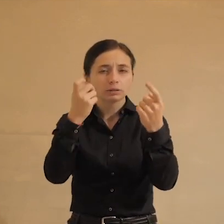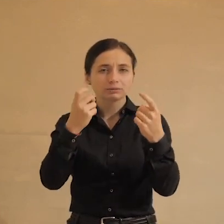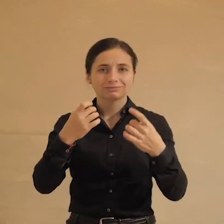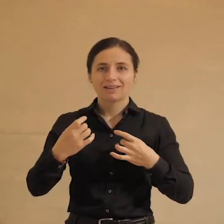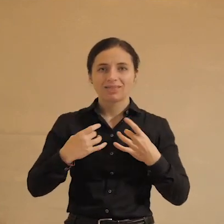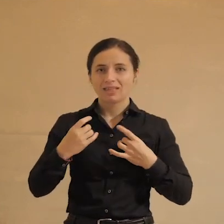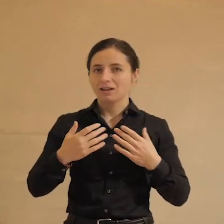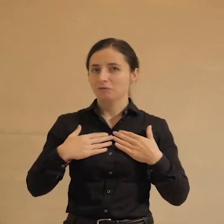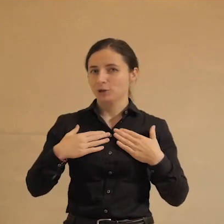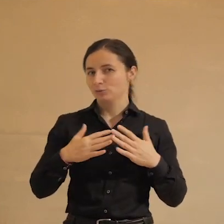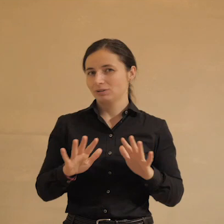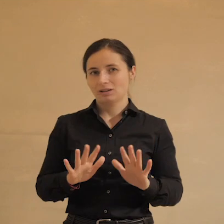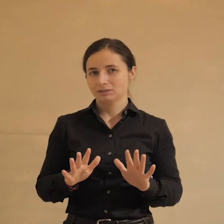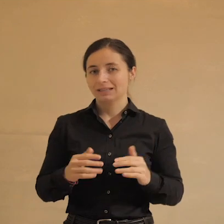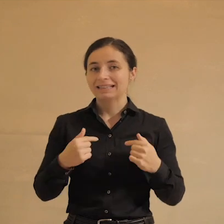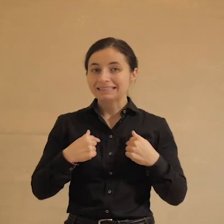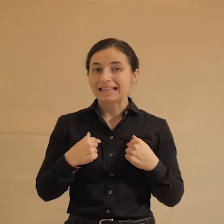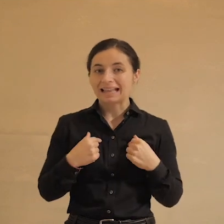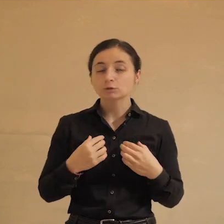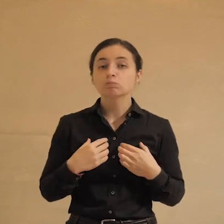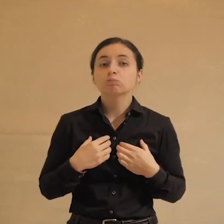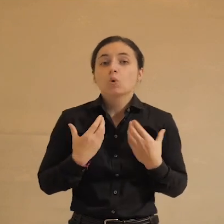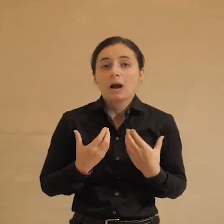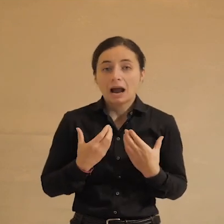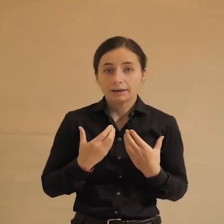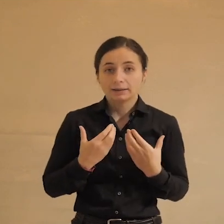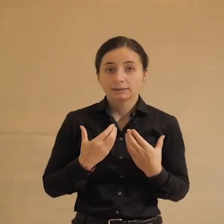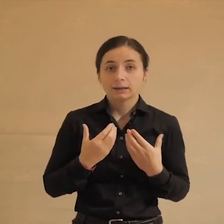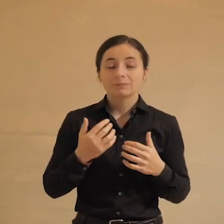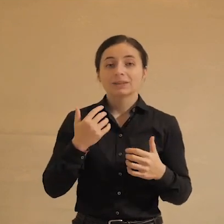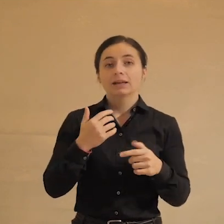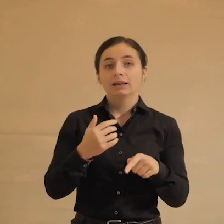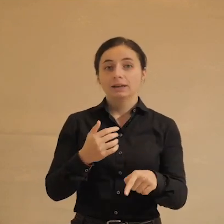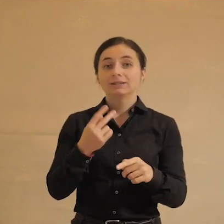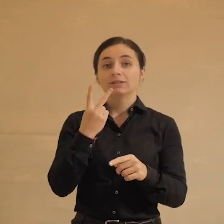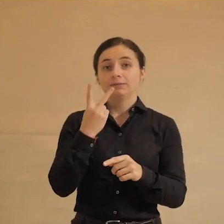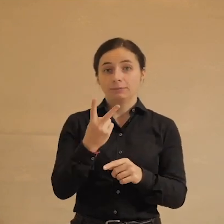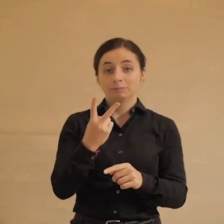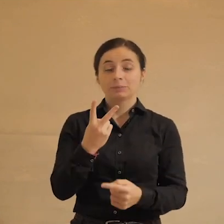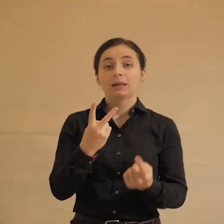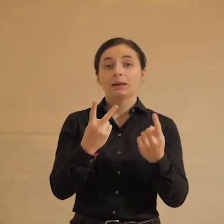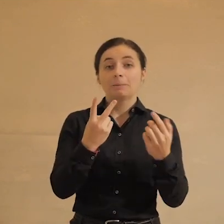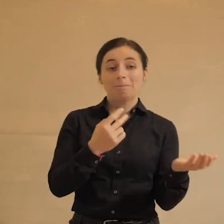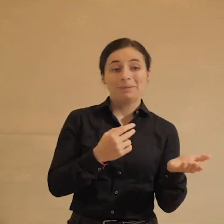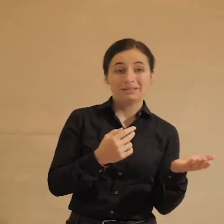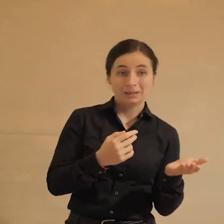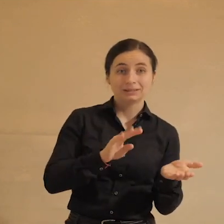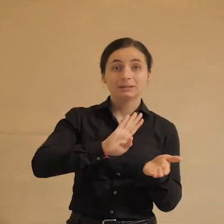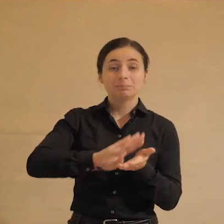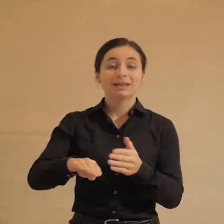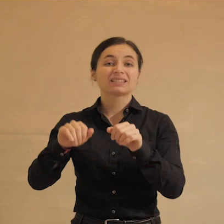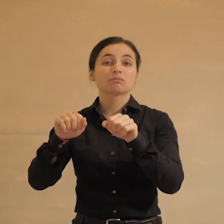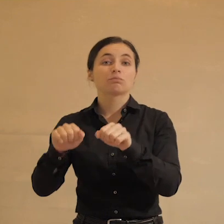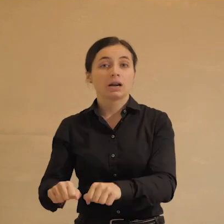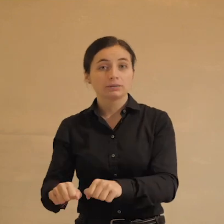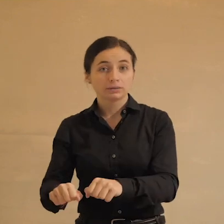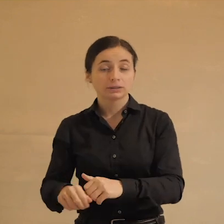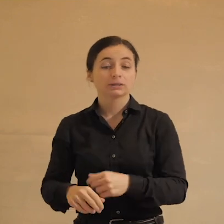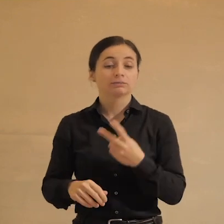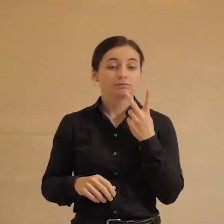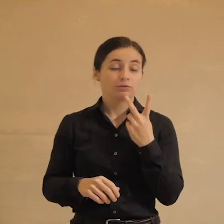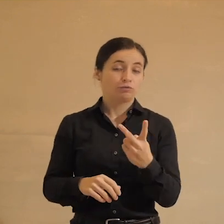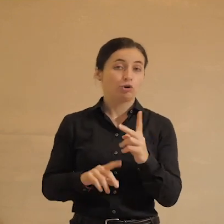нервирует нас. Нас пугает и вводит в состояние стресса две вещи – бедность и бесправие. Бесправие и